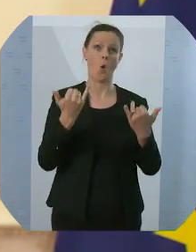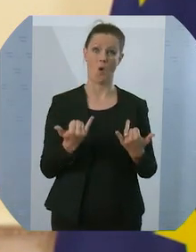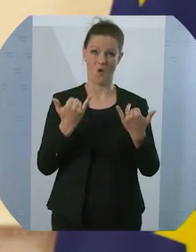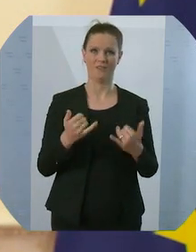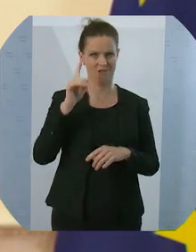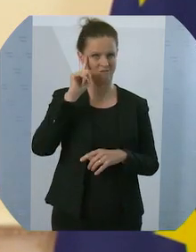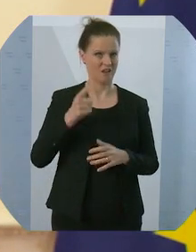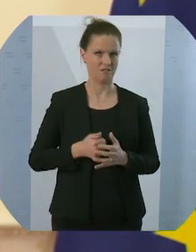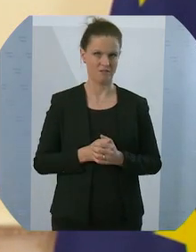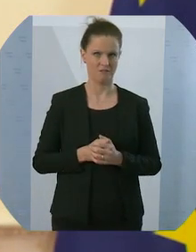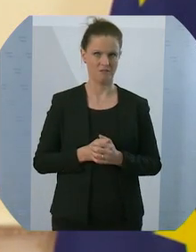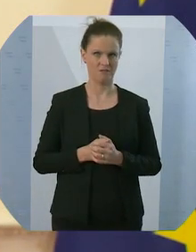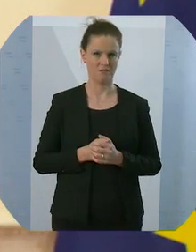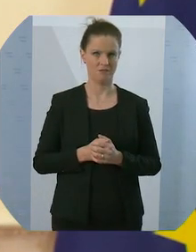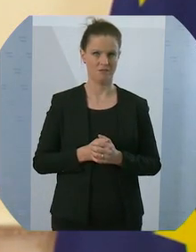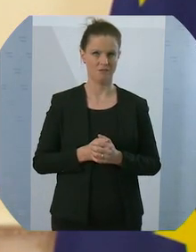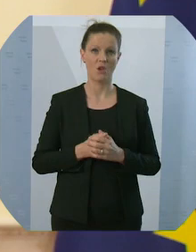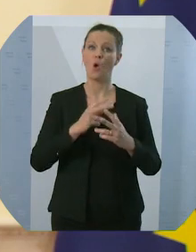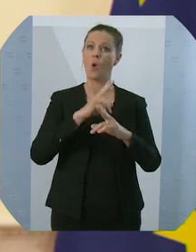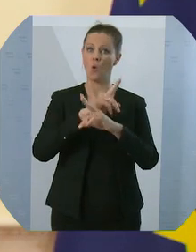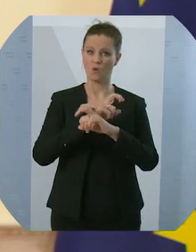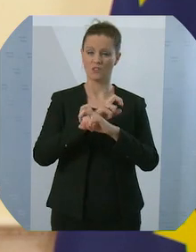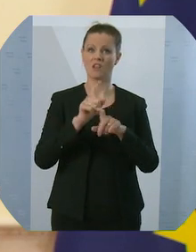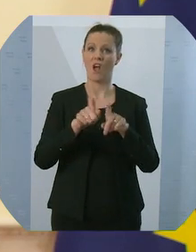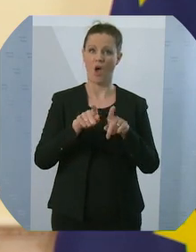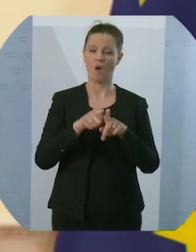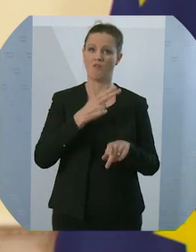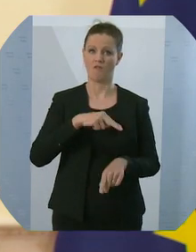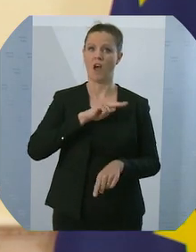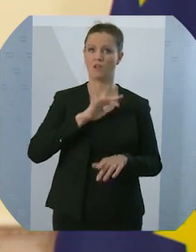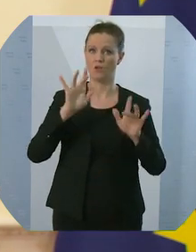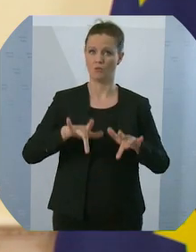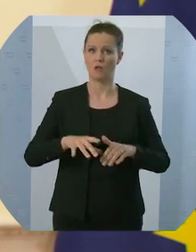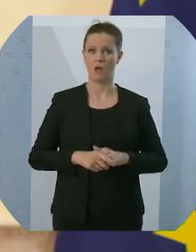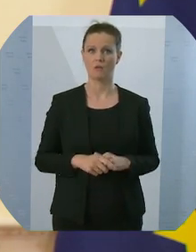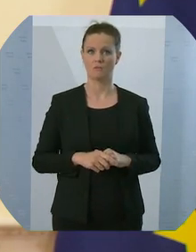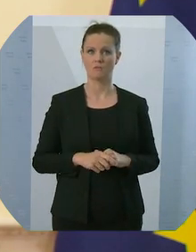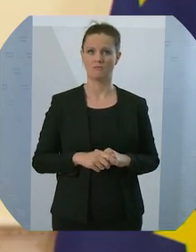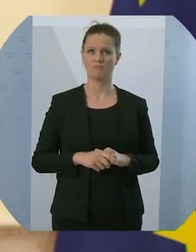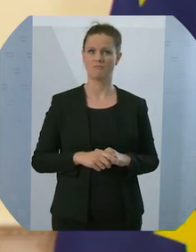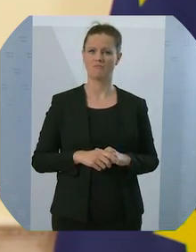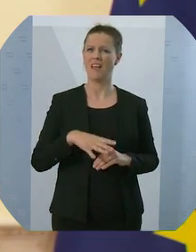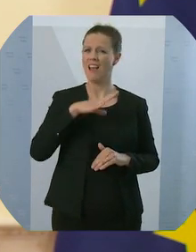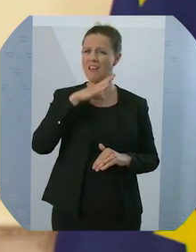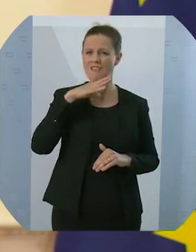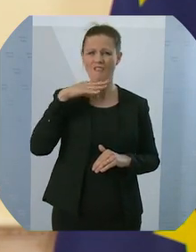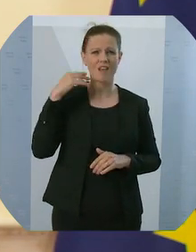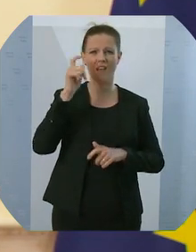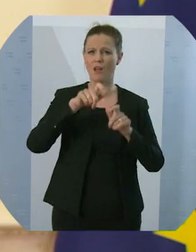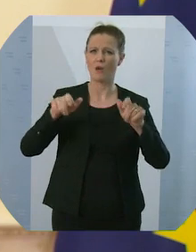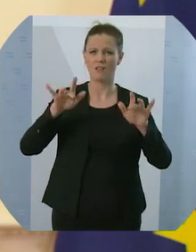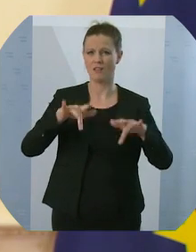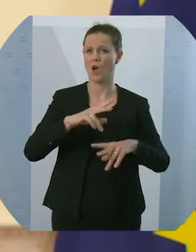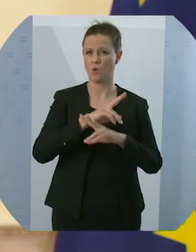Österreich trägt auch Verantwortung. Viele Landsleute haben dazu beigetragen, dass Millionen